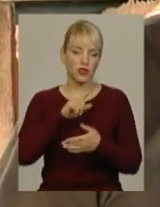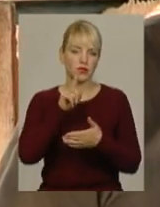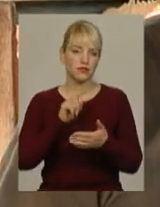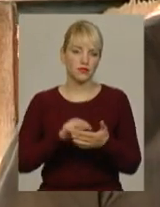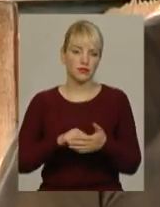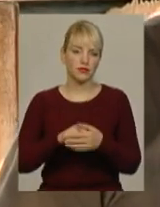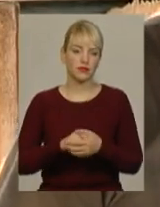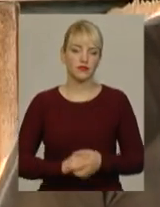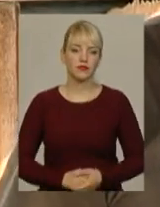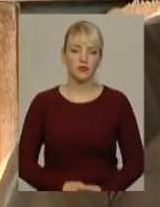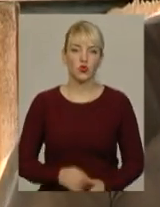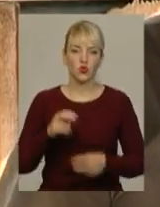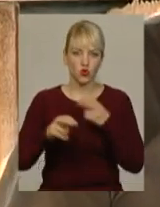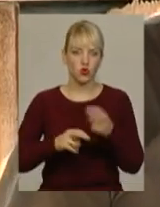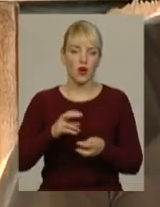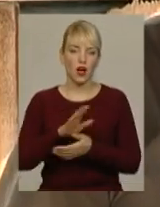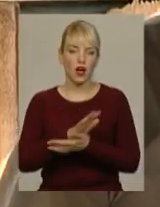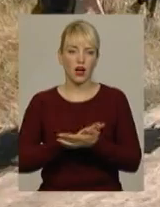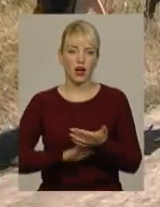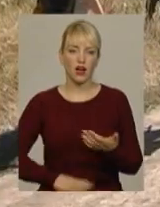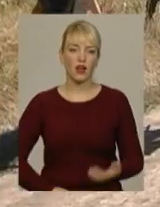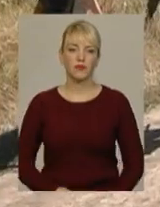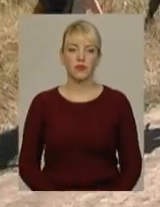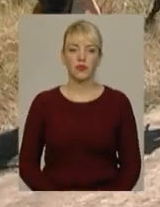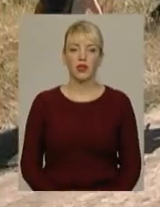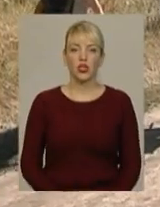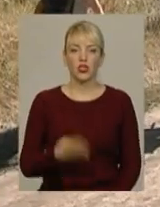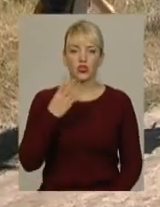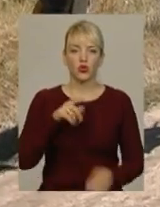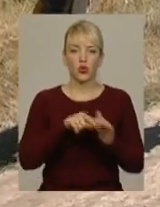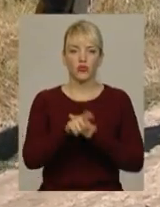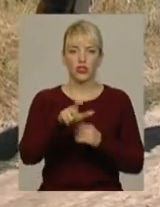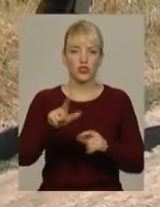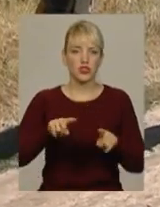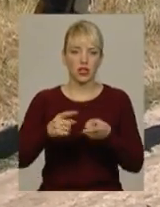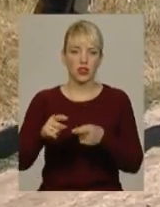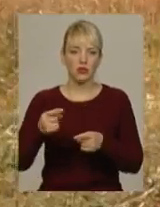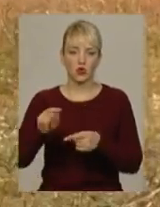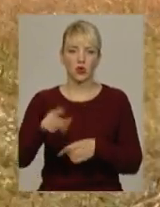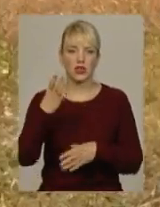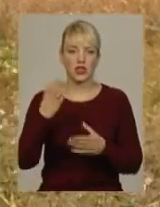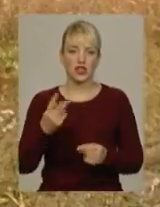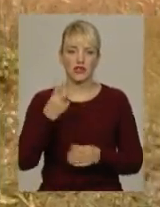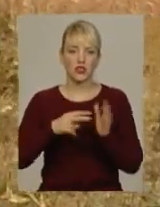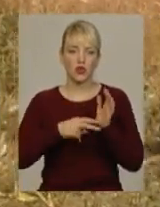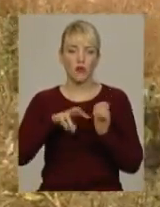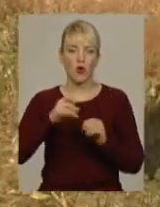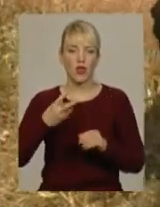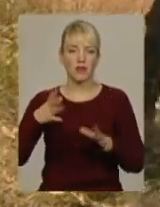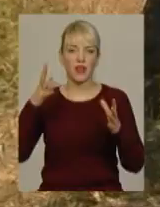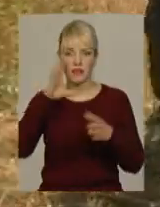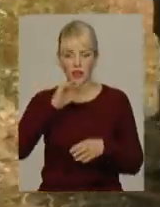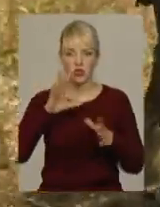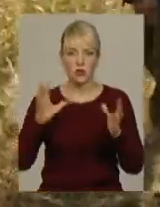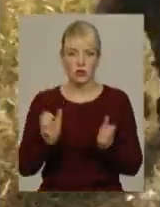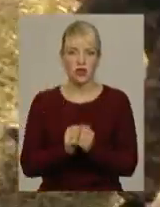Шукаємо. Приняв, дякую. Чотирьох втікачів затримали того ж дня. 27 липня вдалося спіймати ще